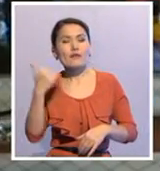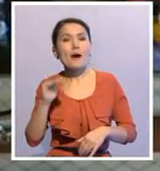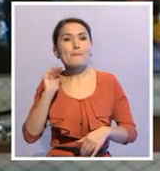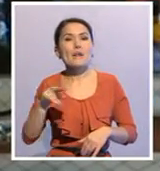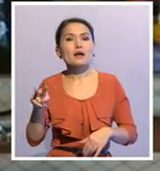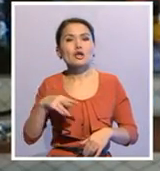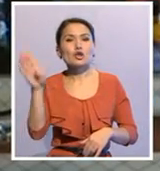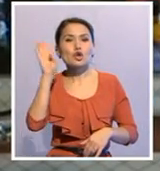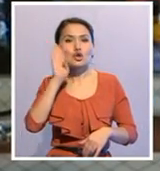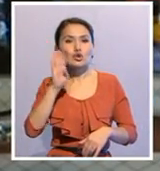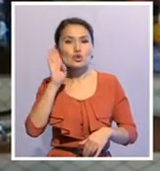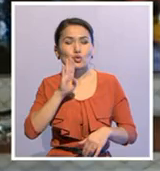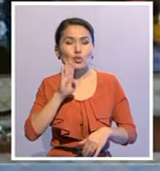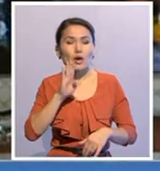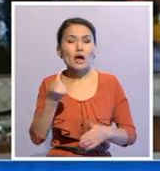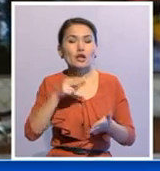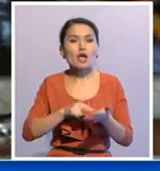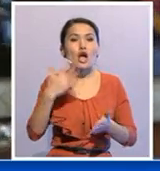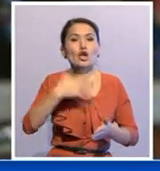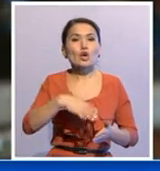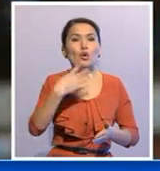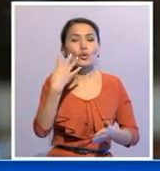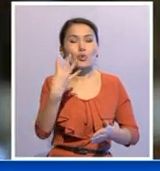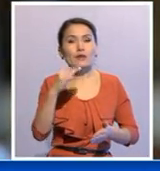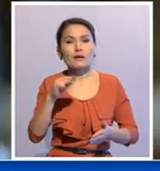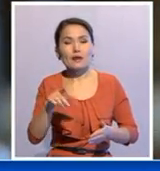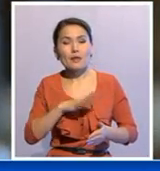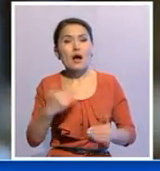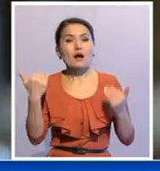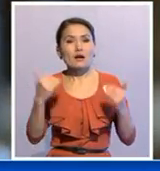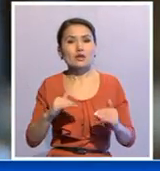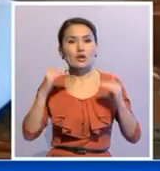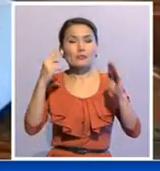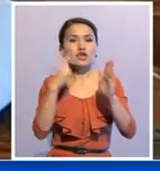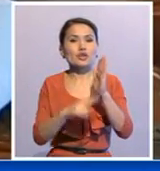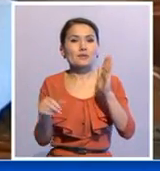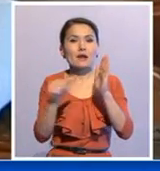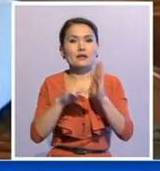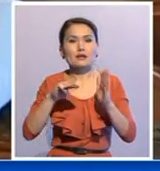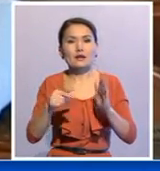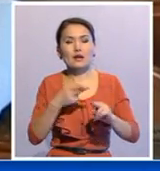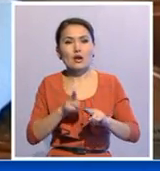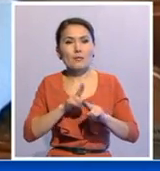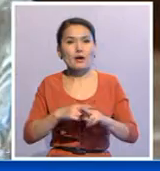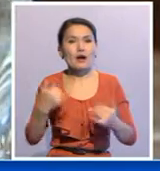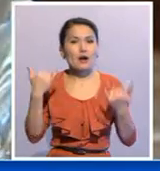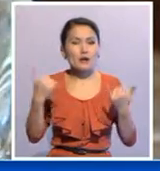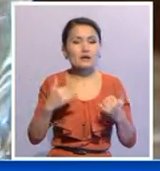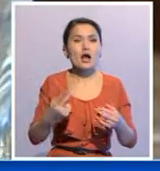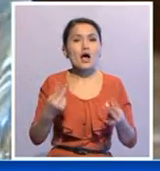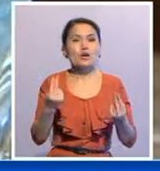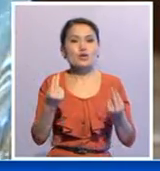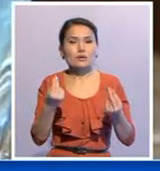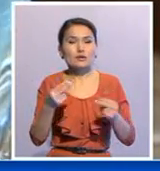үшін 54 тенге төлеп келсі, енді 76 тенге төлейді. Ал-алат аудың етегіндегі ағайындар 3 тенге жайықтың жұрты 32 тенгеге